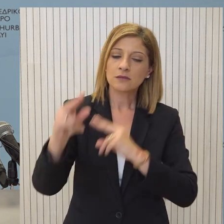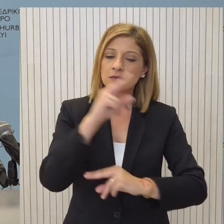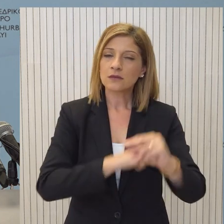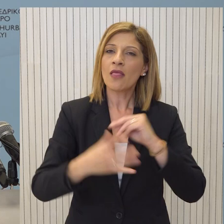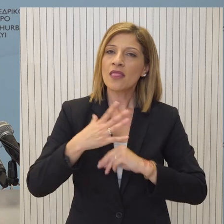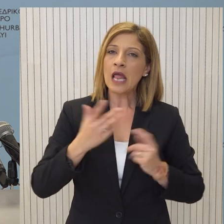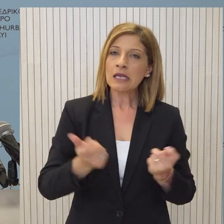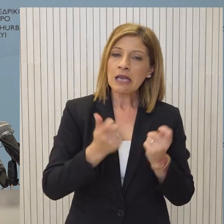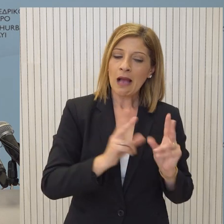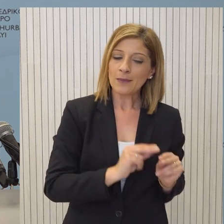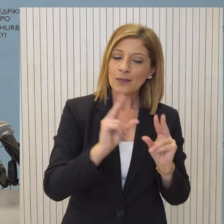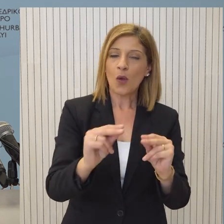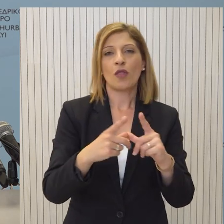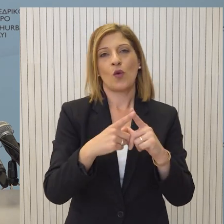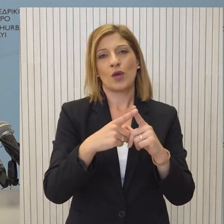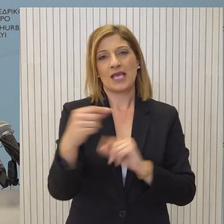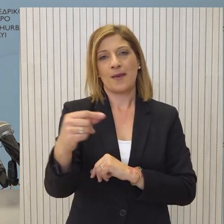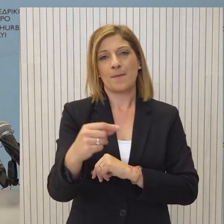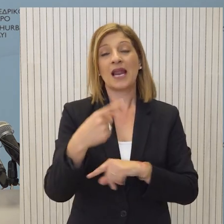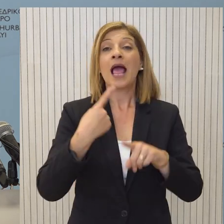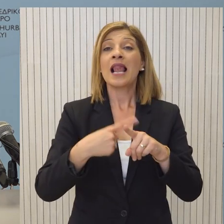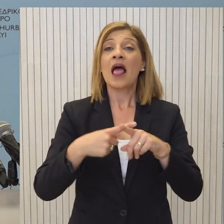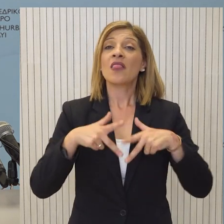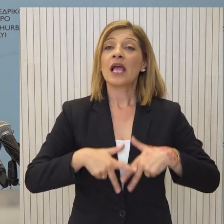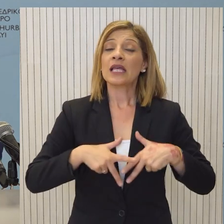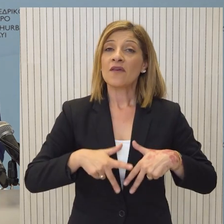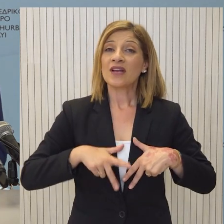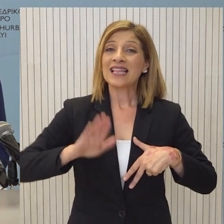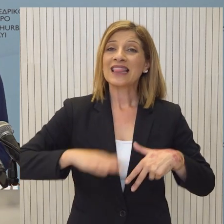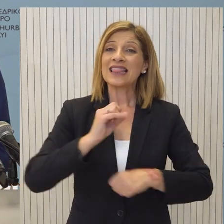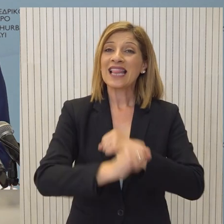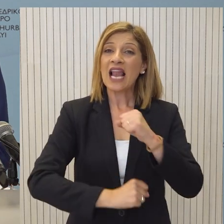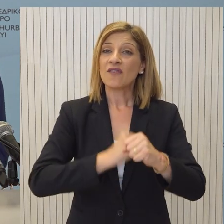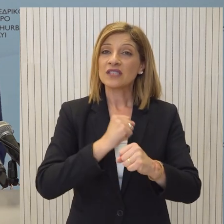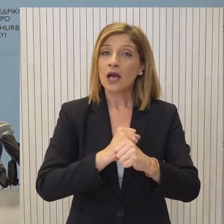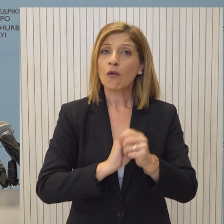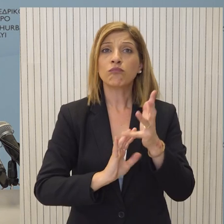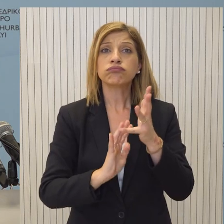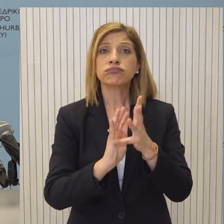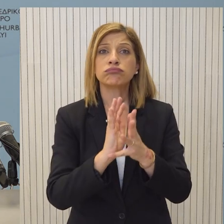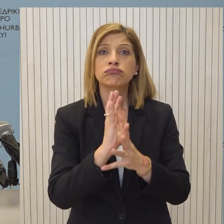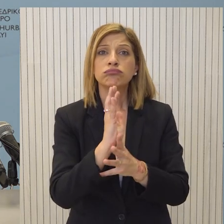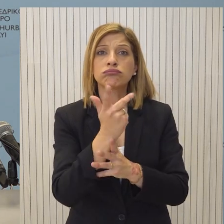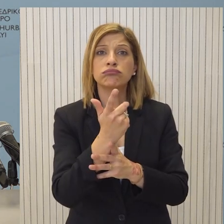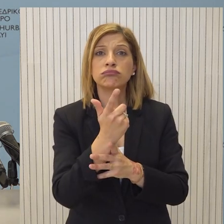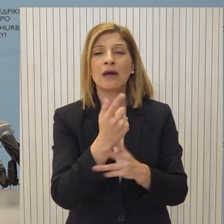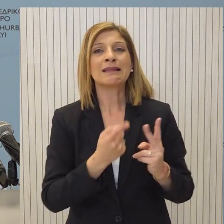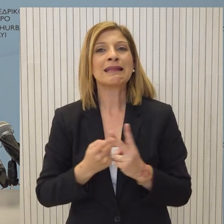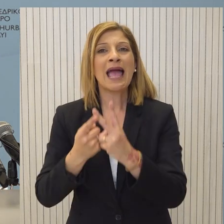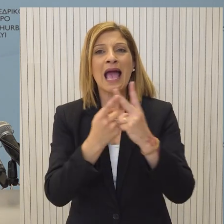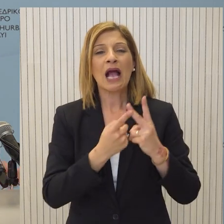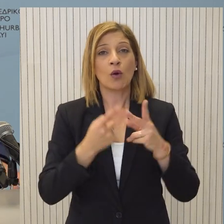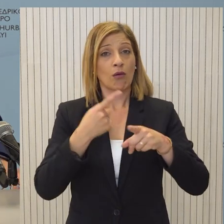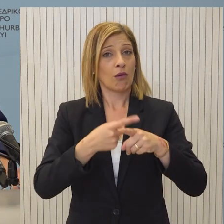αντίστοιχης υπηρεσίας και στην Κύπρο. Η ελληνική κυβέρνηση έχει σημειώσει τα τελευταία χρόνια μεγάλη πρόοδος προς την ψηφιακή μετάβαση